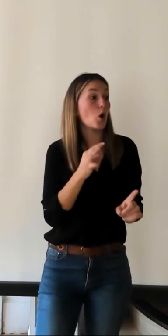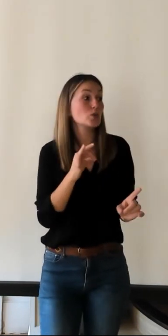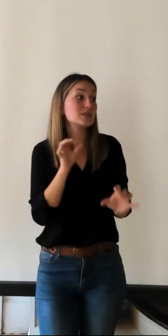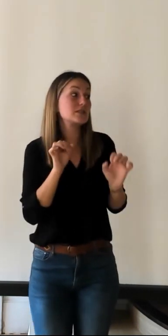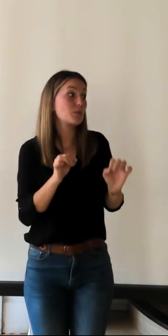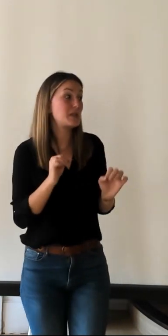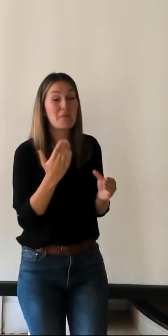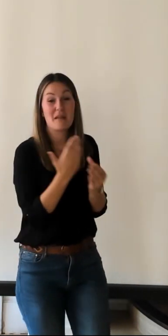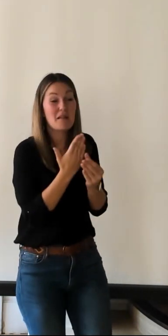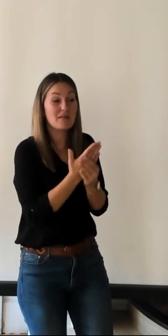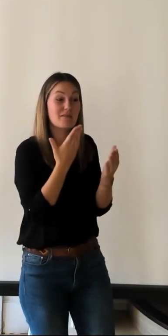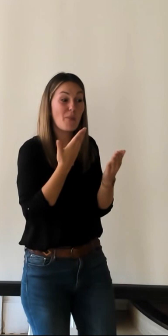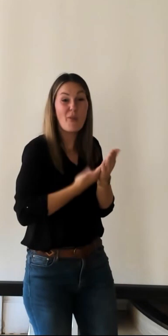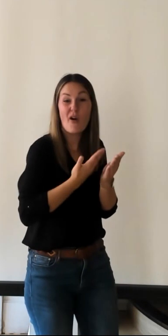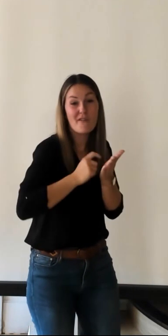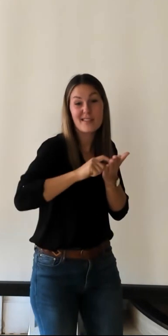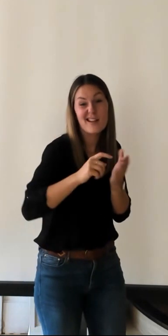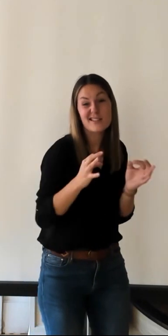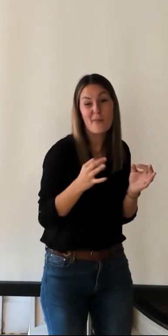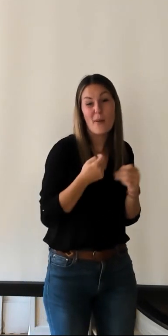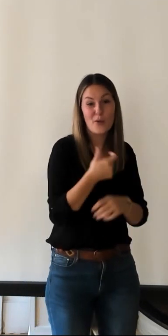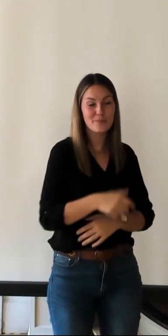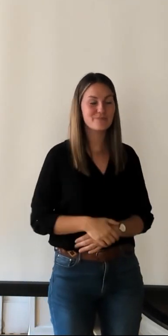beaucoup de documents oui